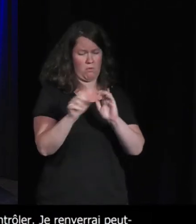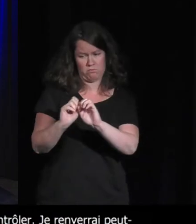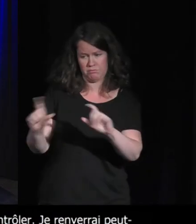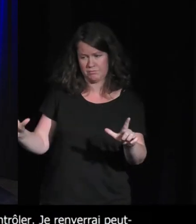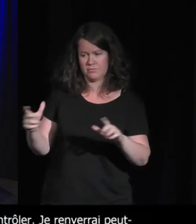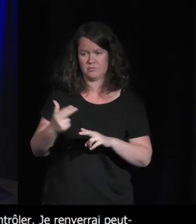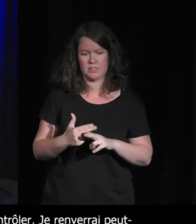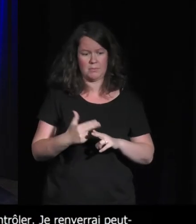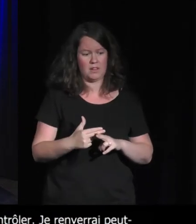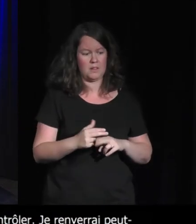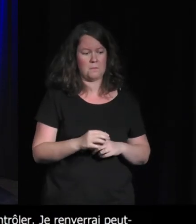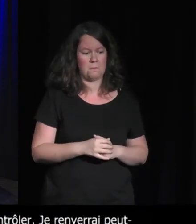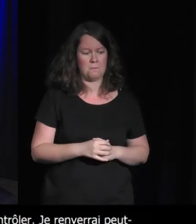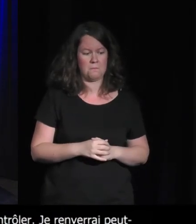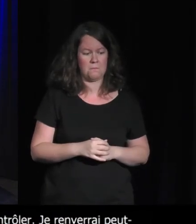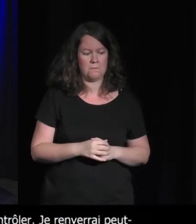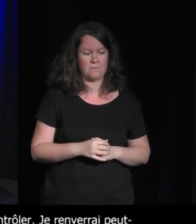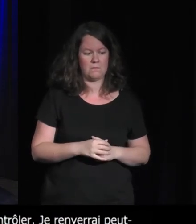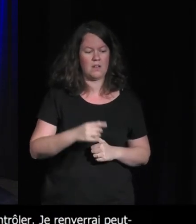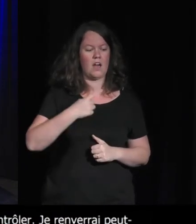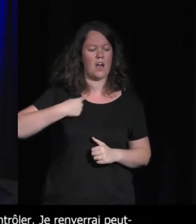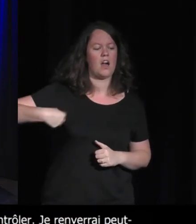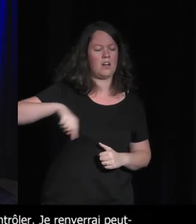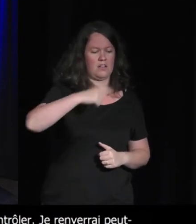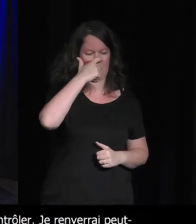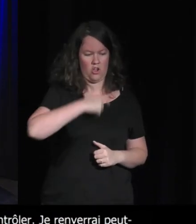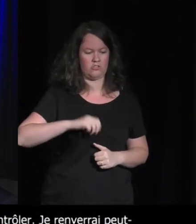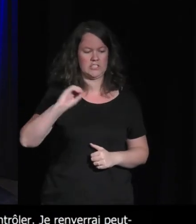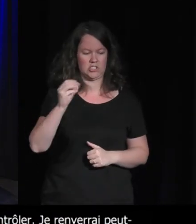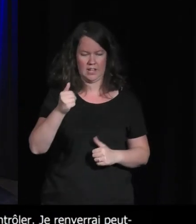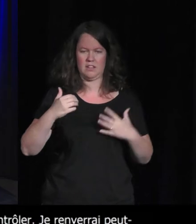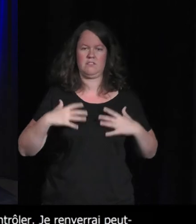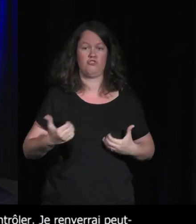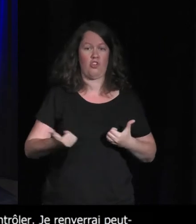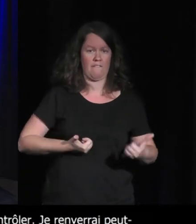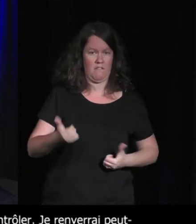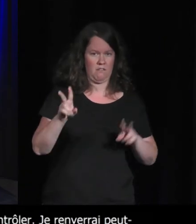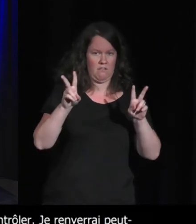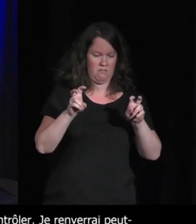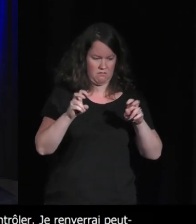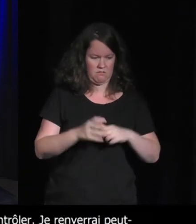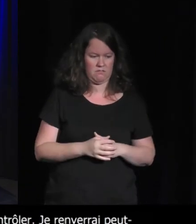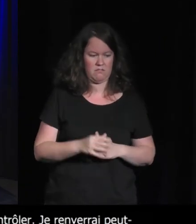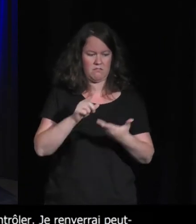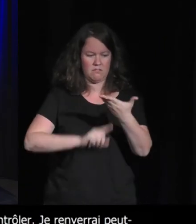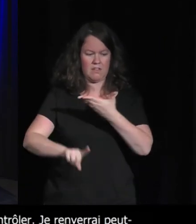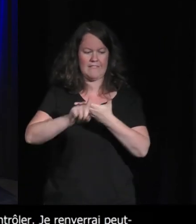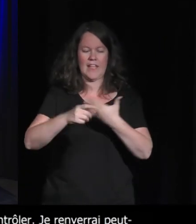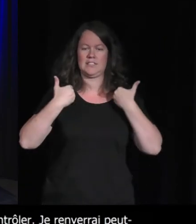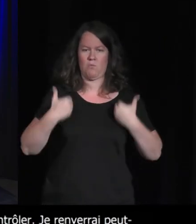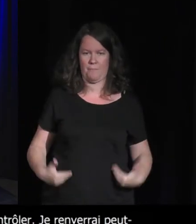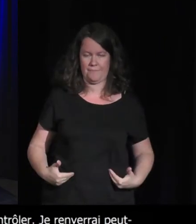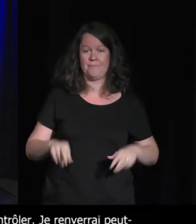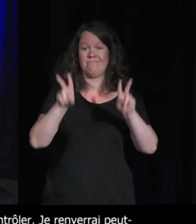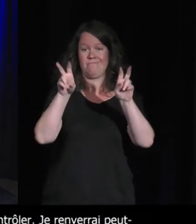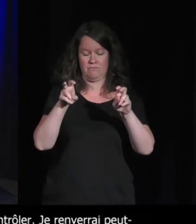Our Digital Selves My Avatar Is Me et c'est un documentaire vraiment émouvant qui